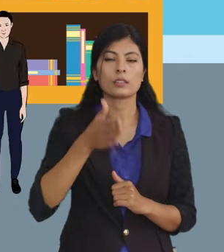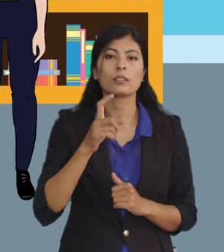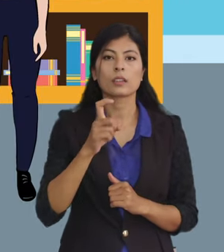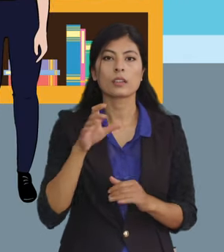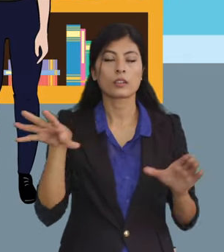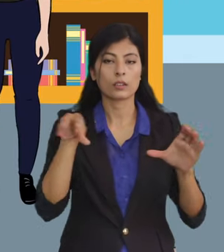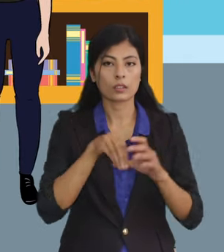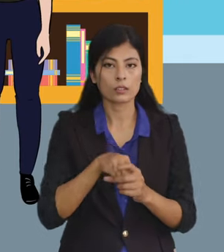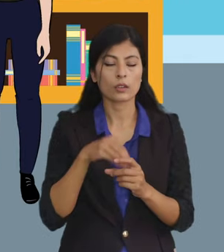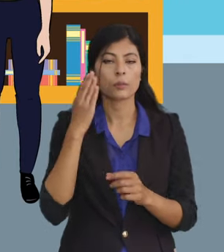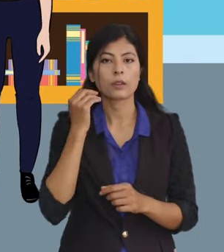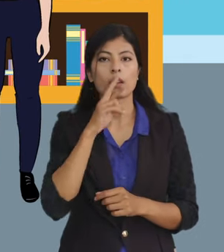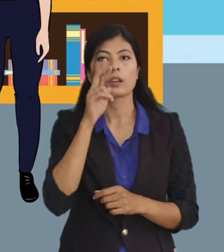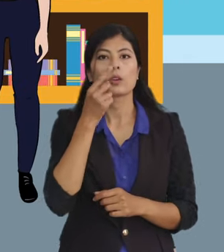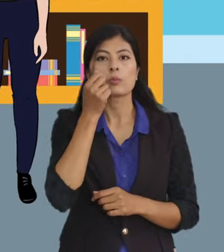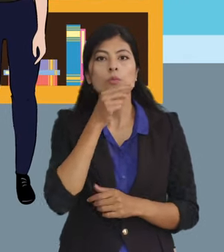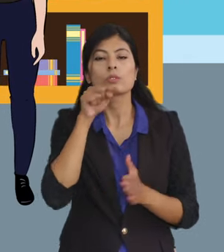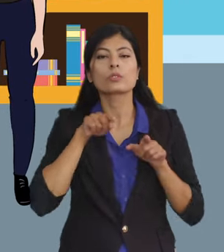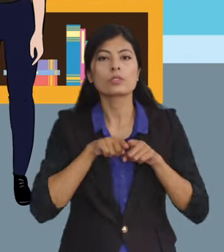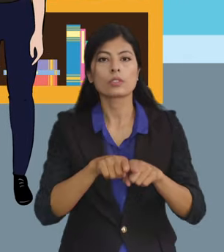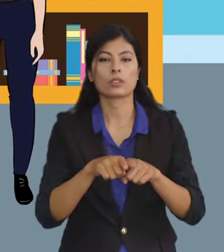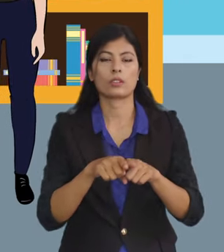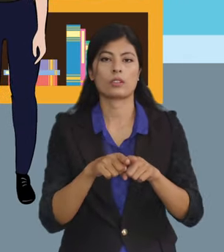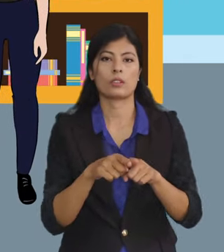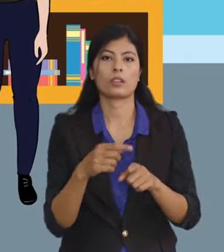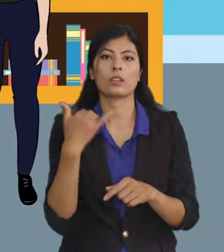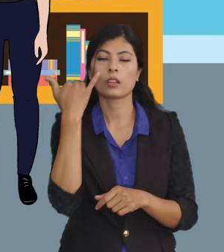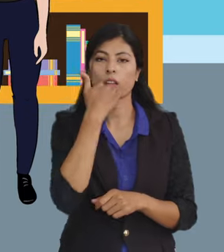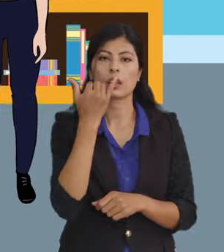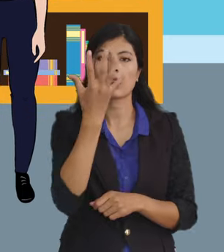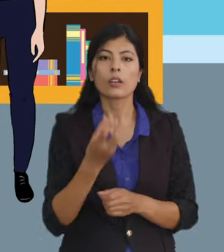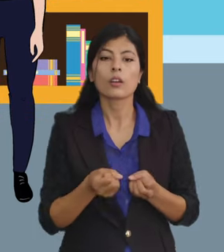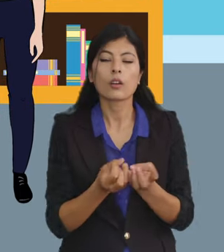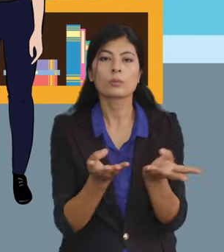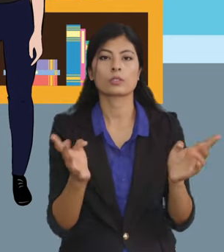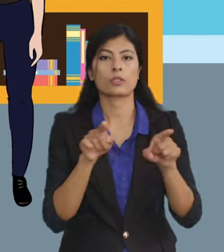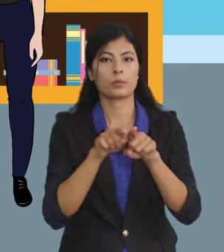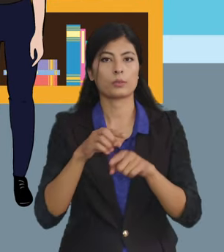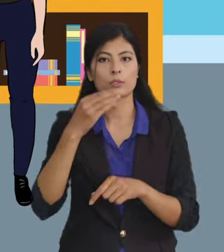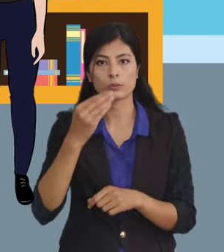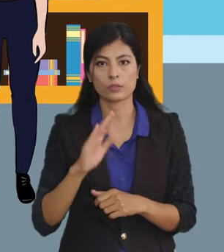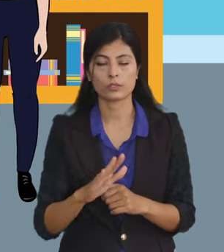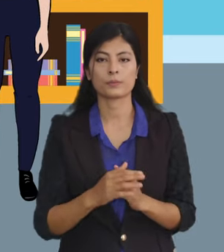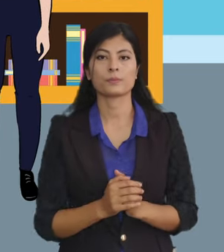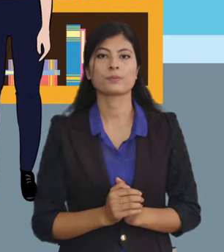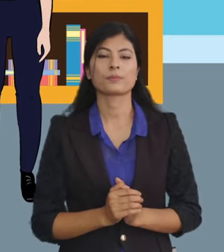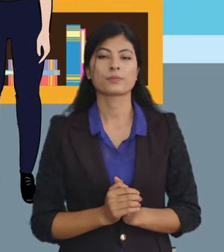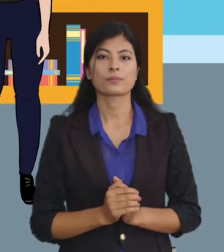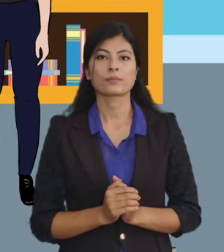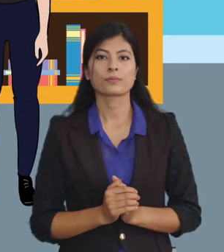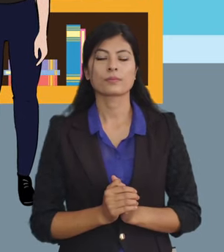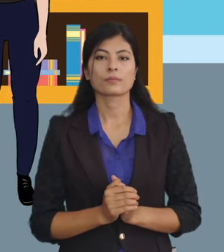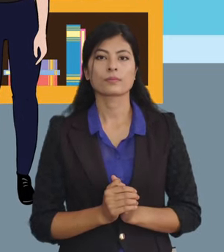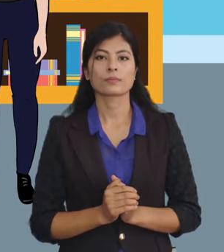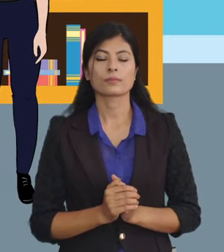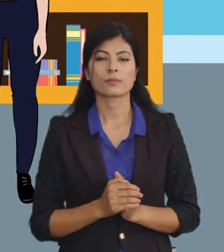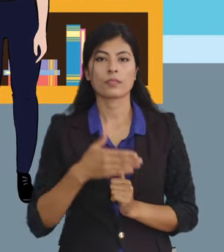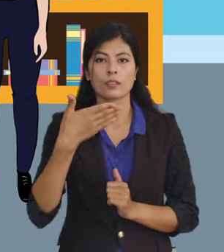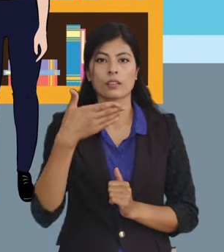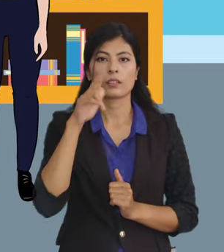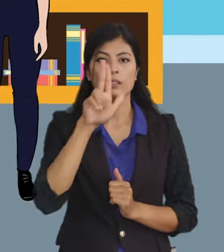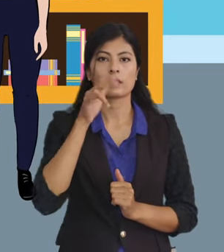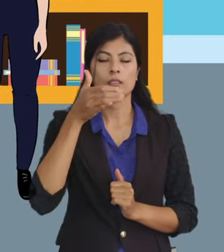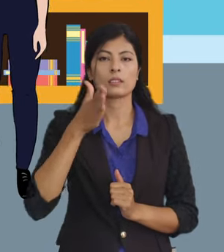महिला र पुरुष संगय लहिंगिक तथा योनिक अलपसंख्यक्पनी हुँँँछन। लिंग